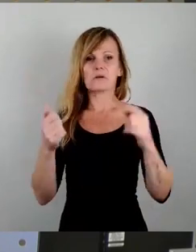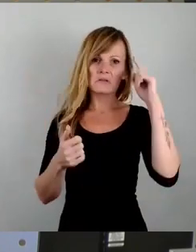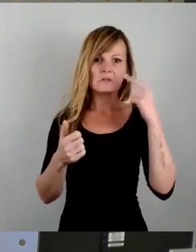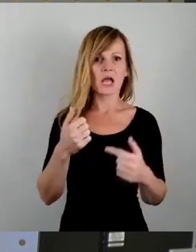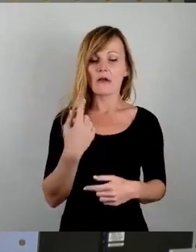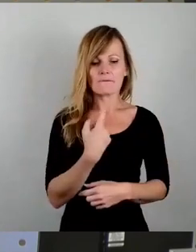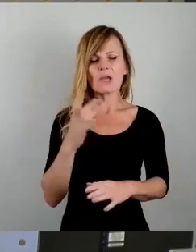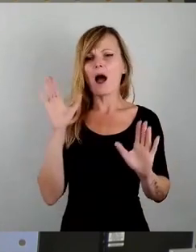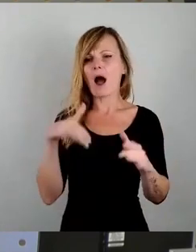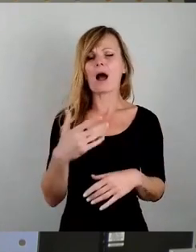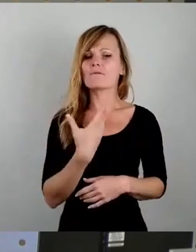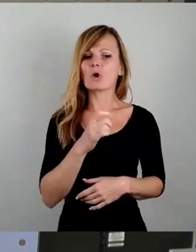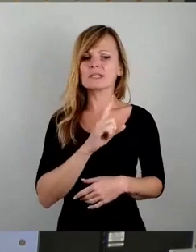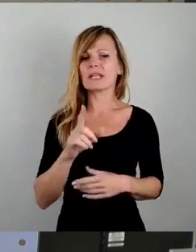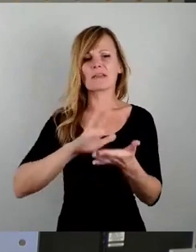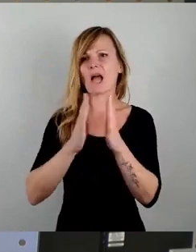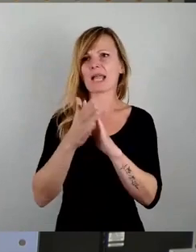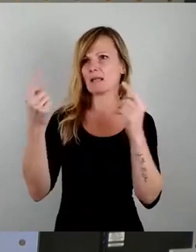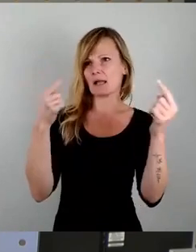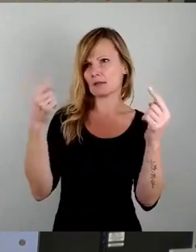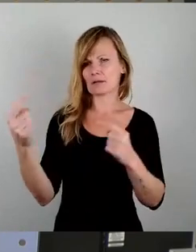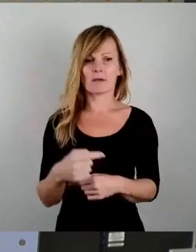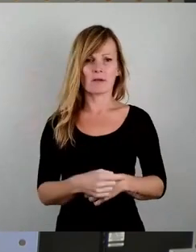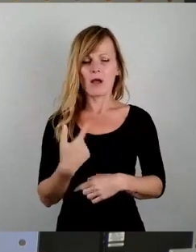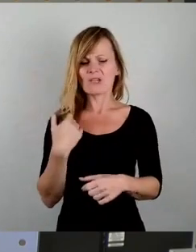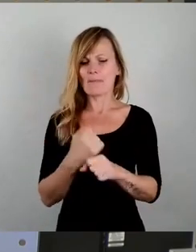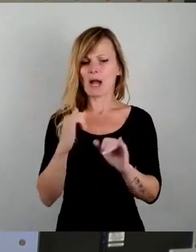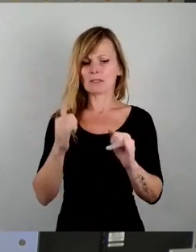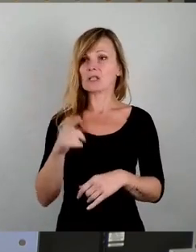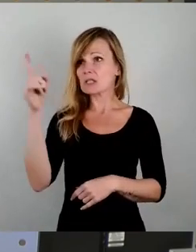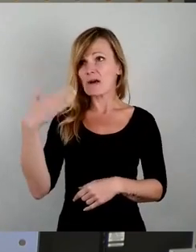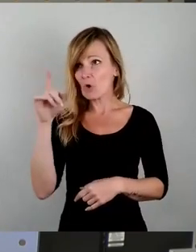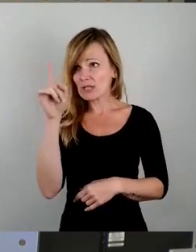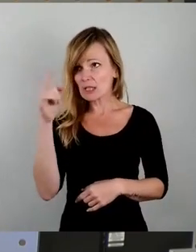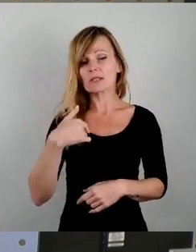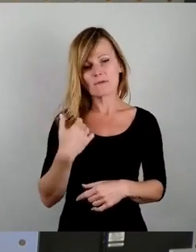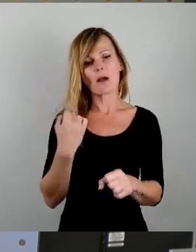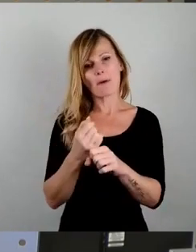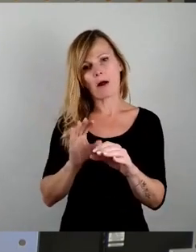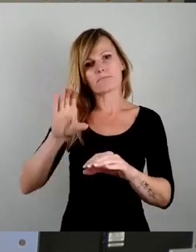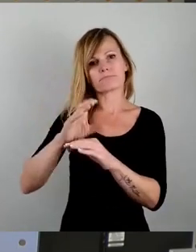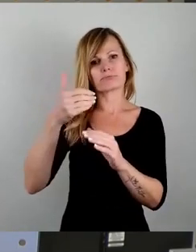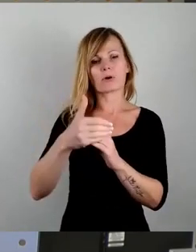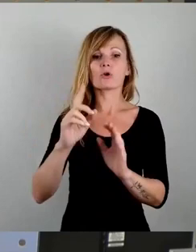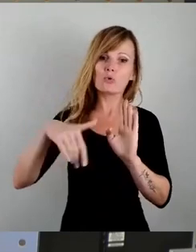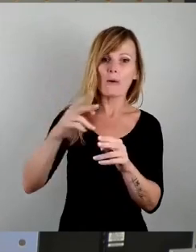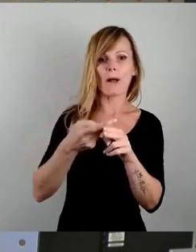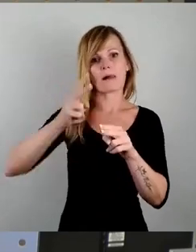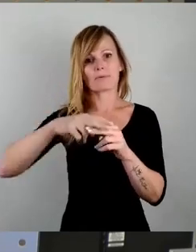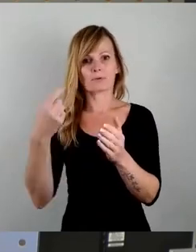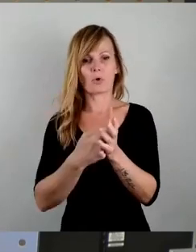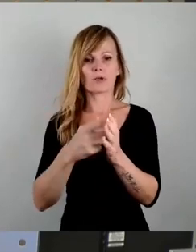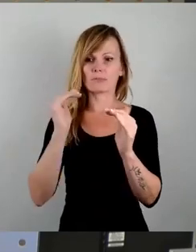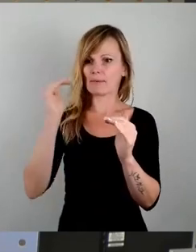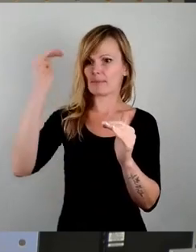machen das. Und wenn ihr dann nicht mehr Geld gebt, naja, dann geben wir halt noch mal eine Schippe drauf. Dann werden die Preise halt noch mal teurer. So, wir haben jetzt 4